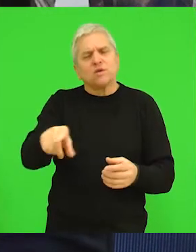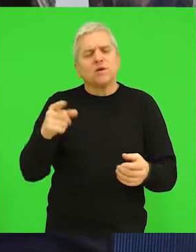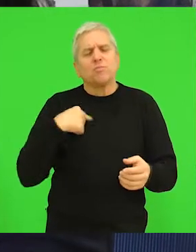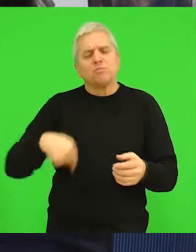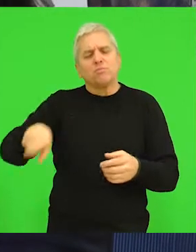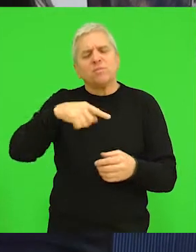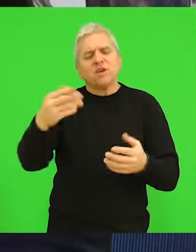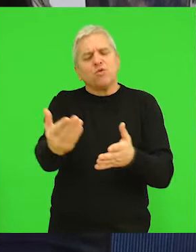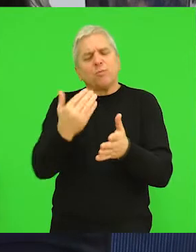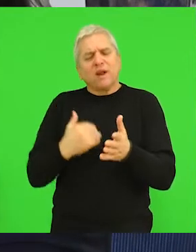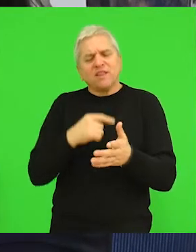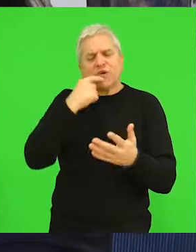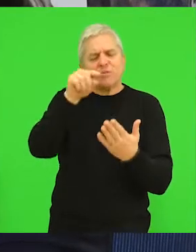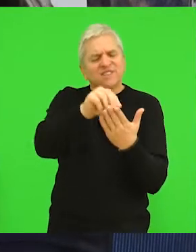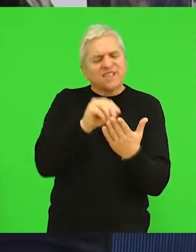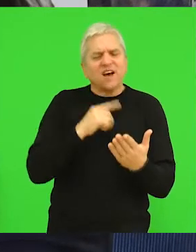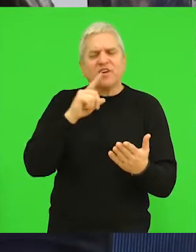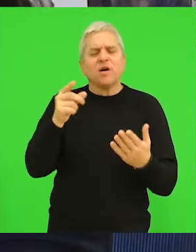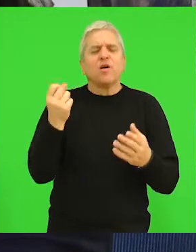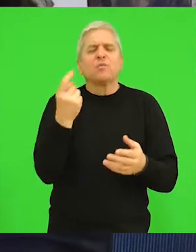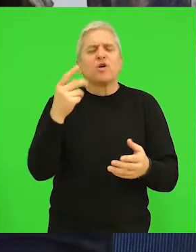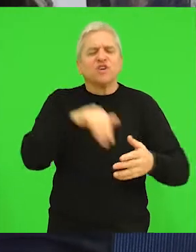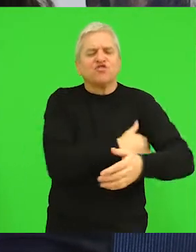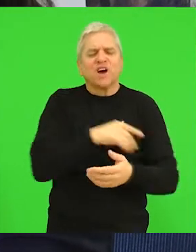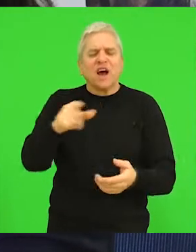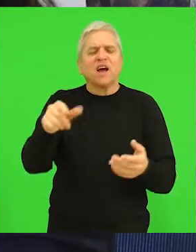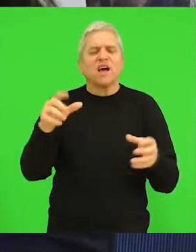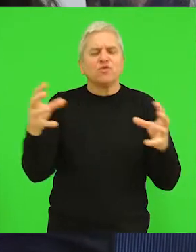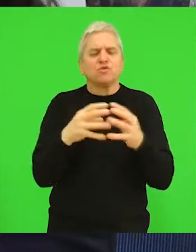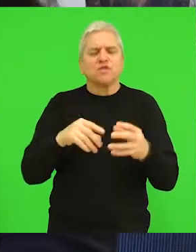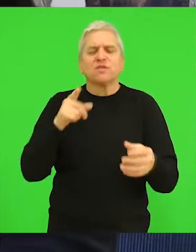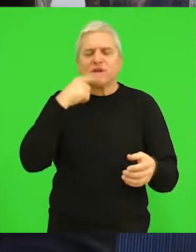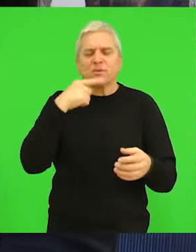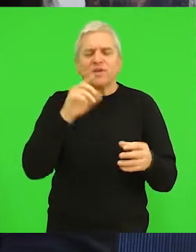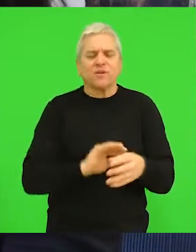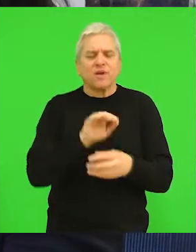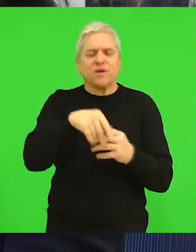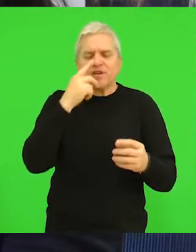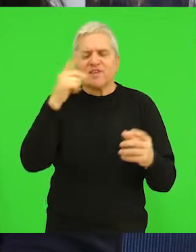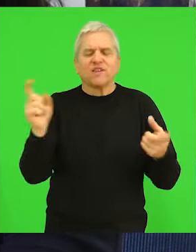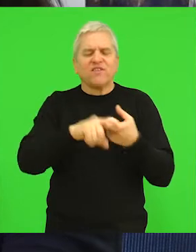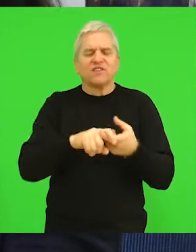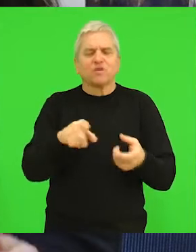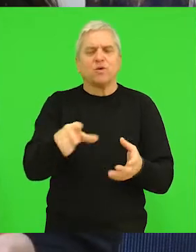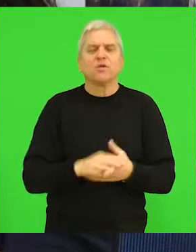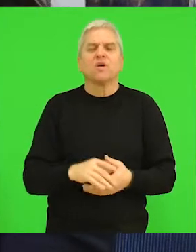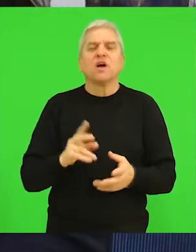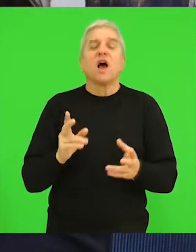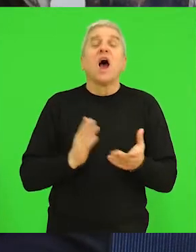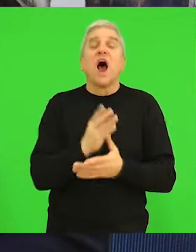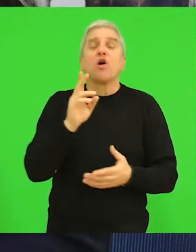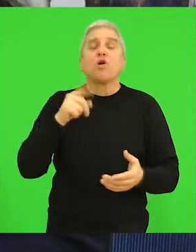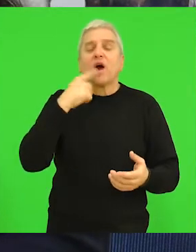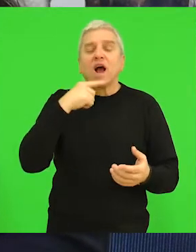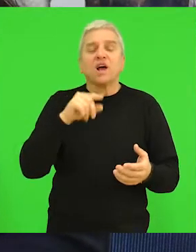prethodnom stavu broj učenika i broj odeljenja, odnosno tih 16 odeljenja vezujemo za broj učenika. Pa kaže ako